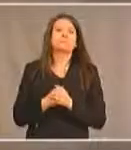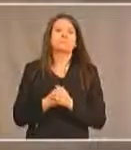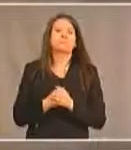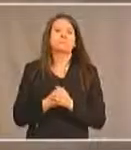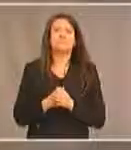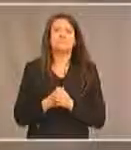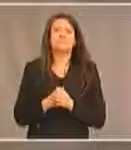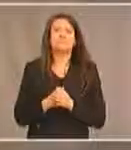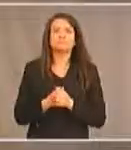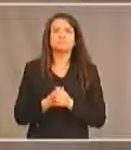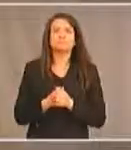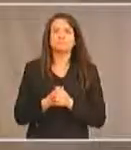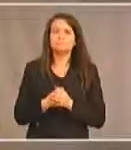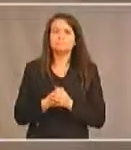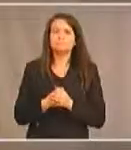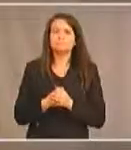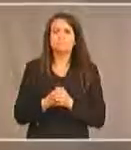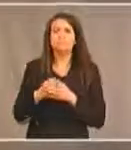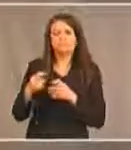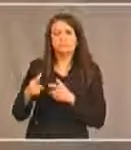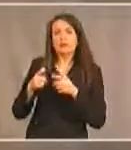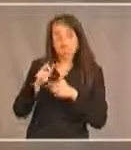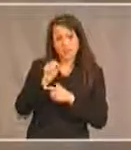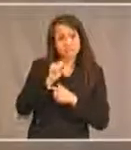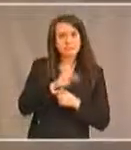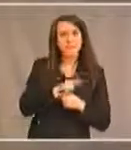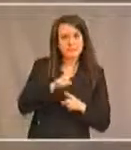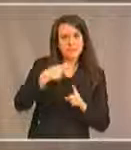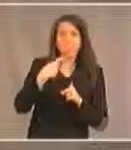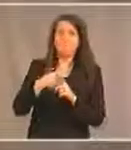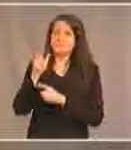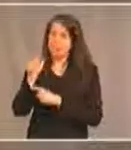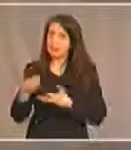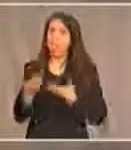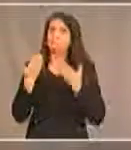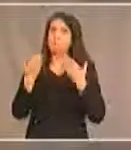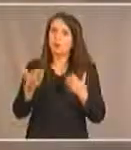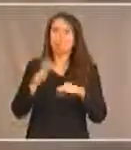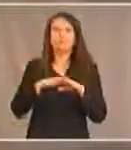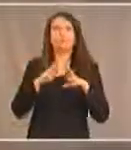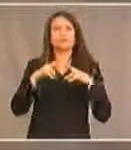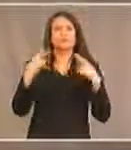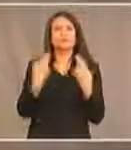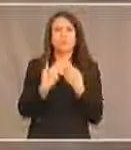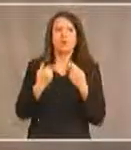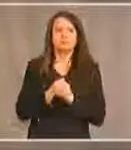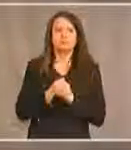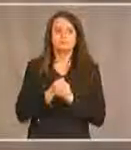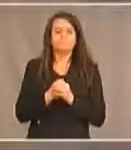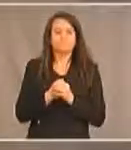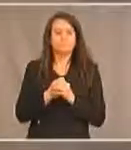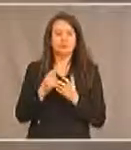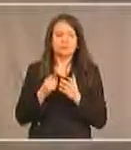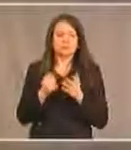avons pu offrir la langue signée américaine et québécoise à certaines